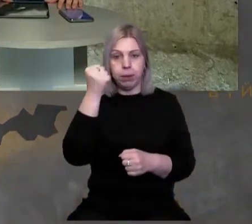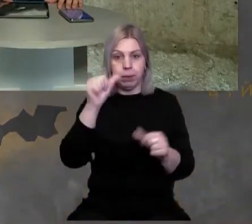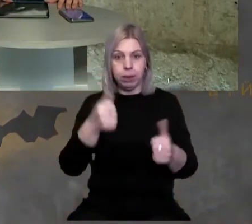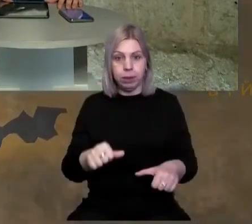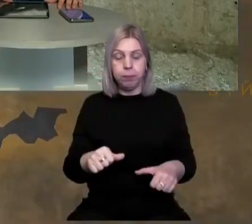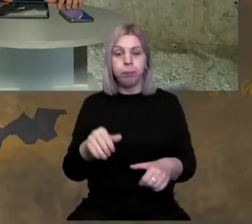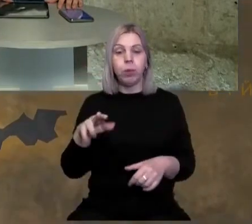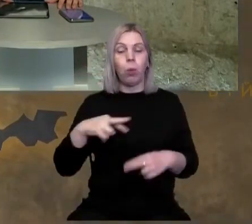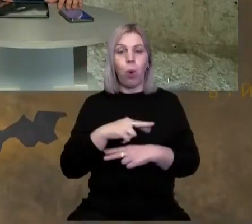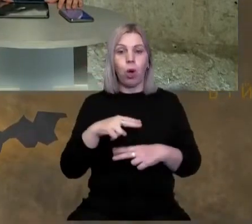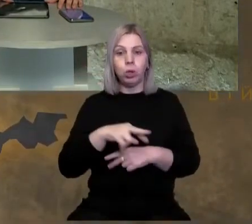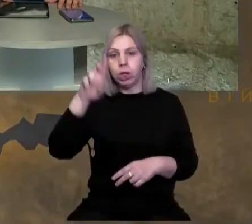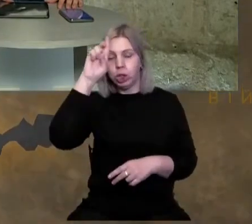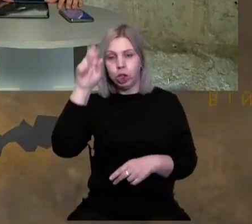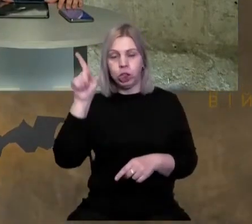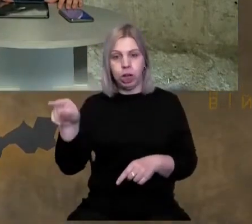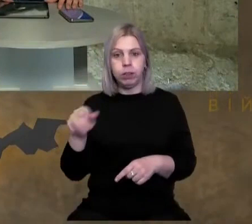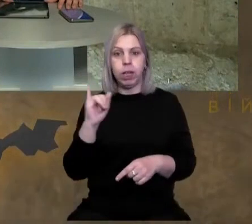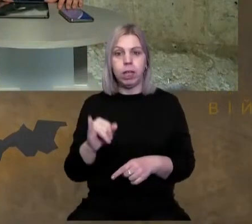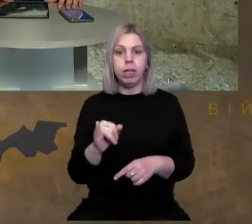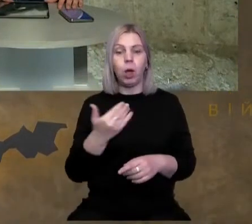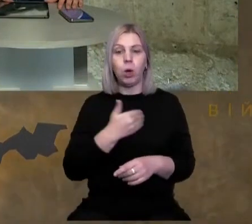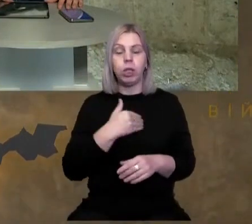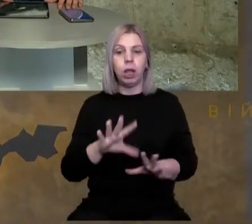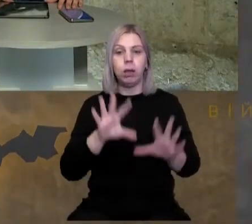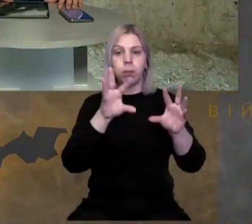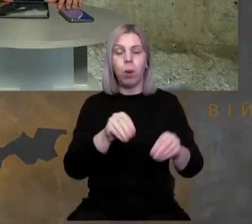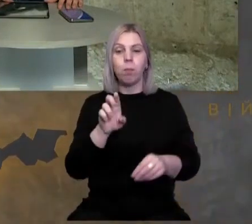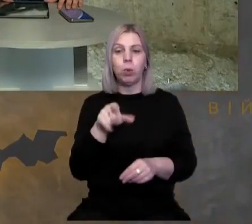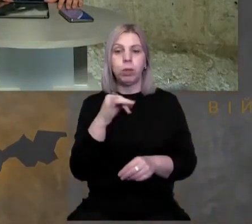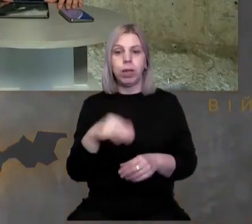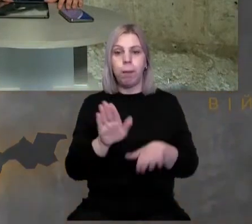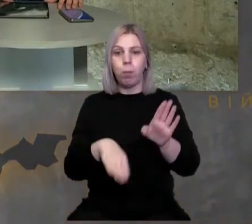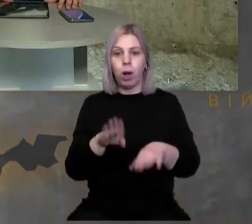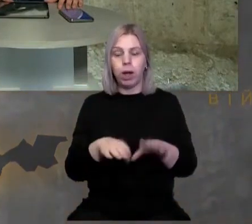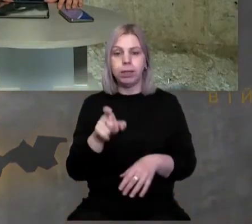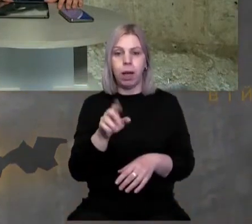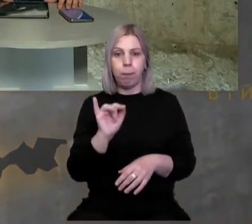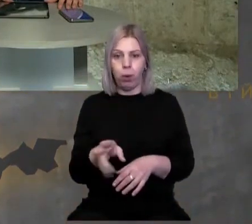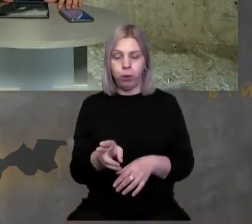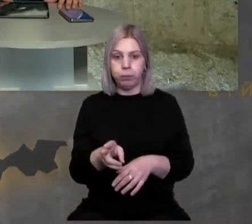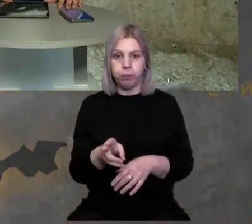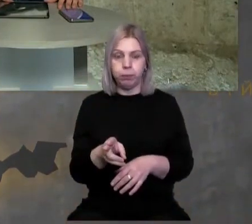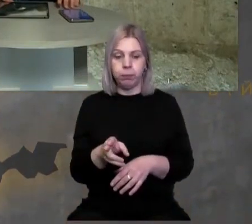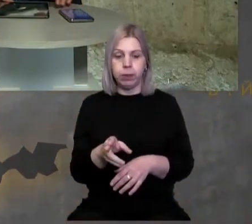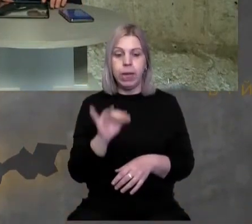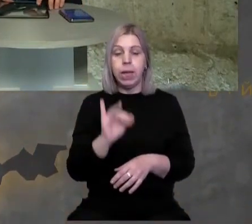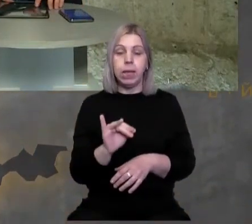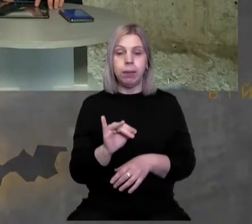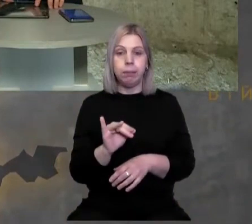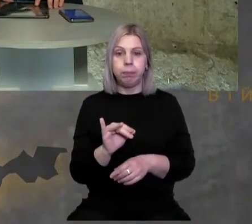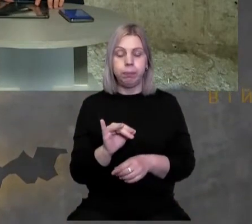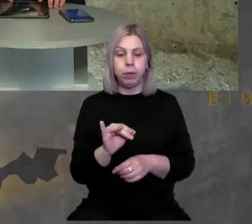угорської державності і хотіли помістити його в музей Мукачевського замку? І